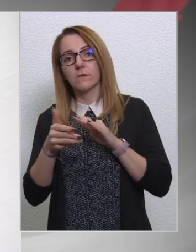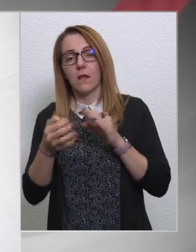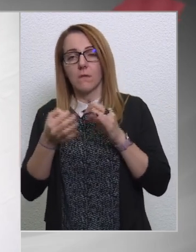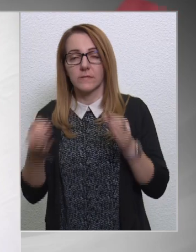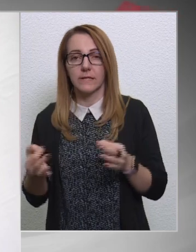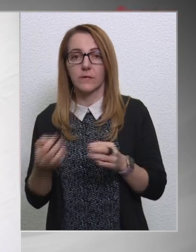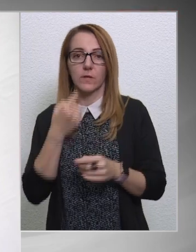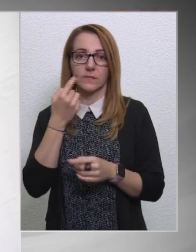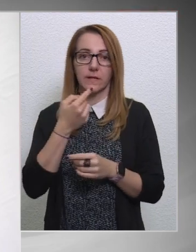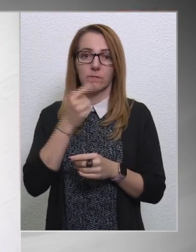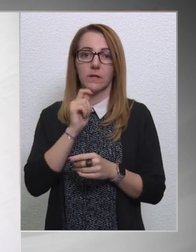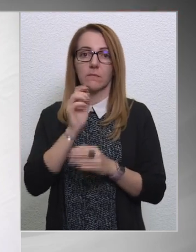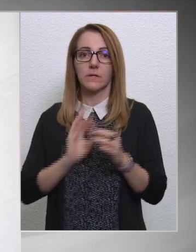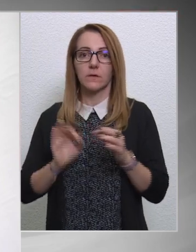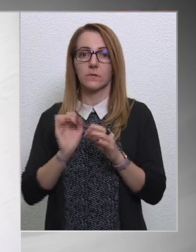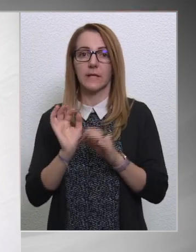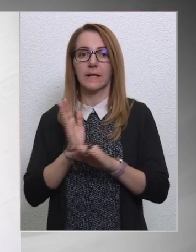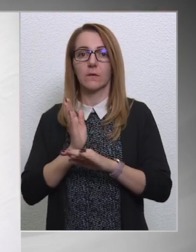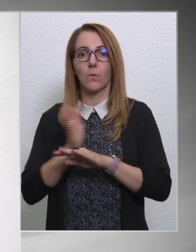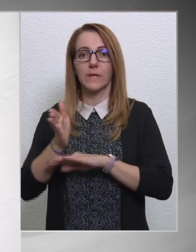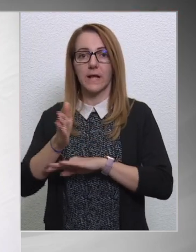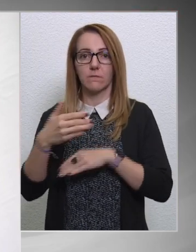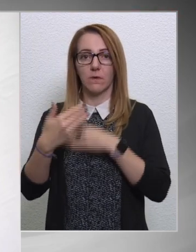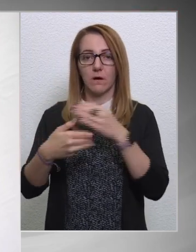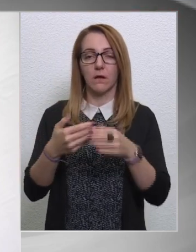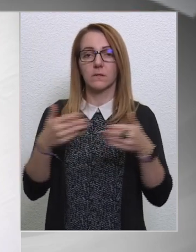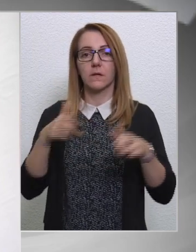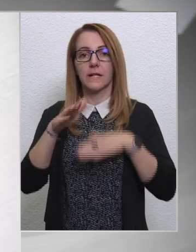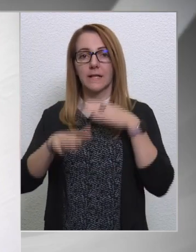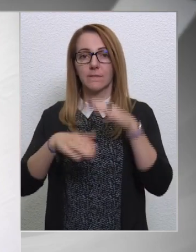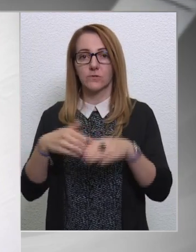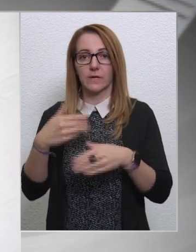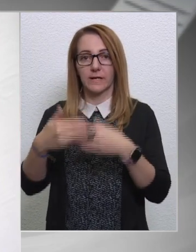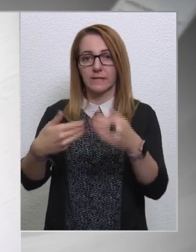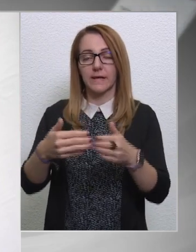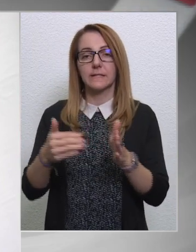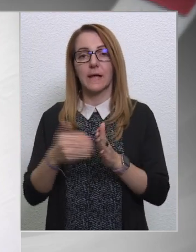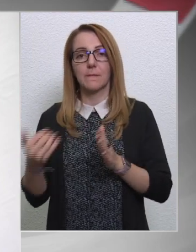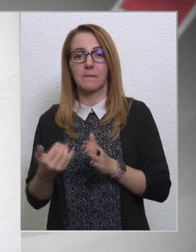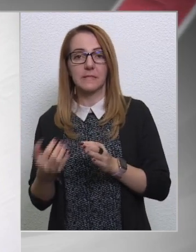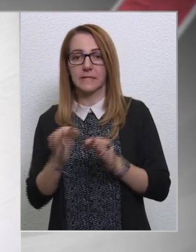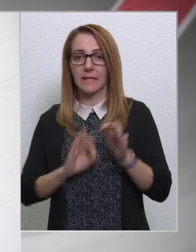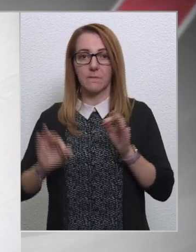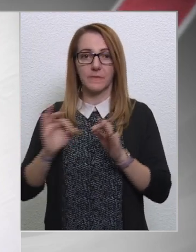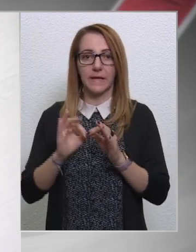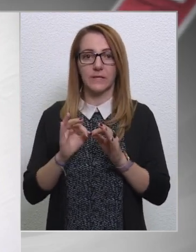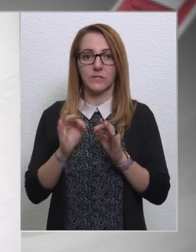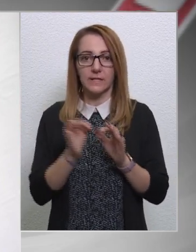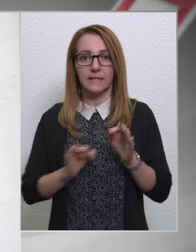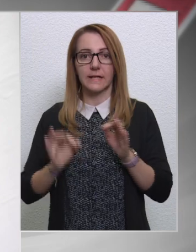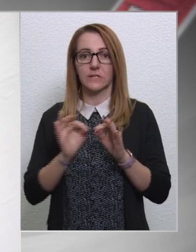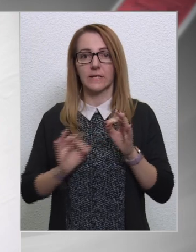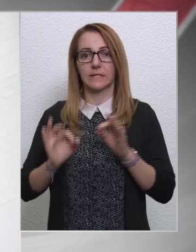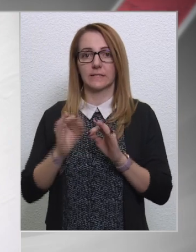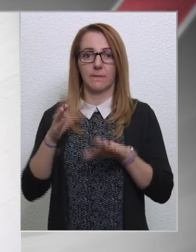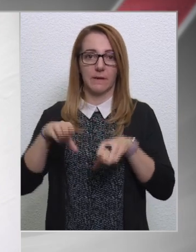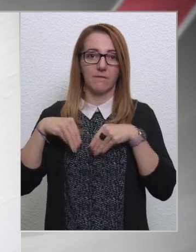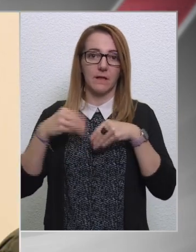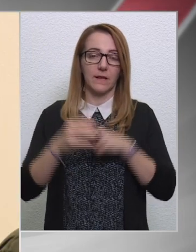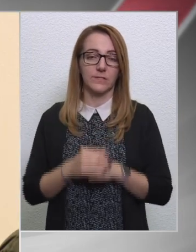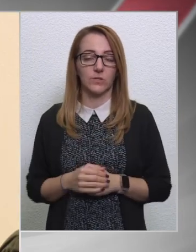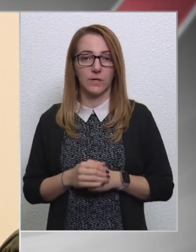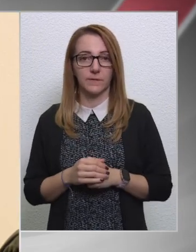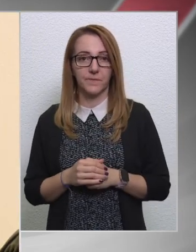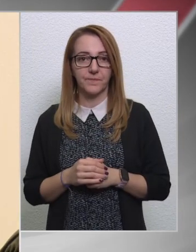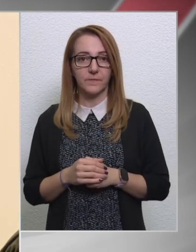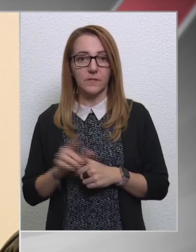nem, hogy azt mondhassa, hogy Magyarország jó irányba ment, nagy lépéseket tett előre, de még mindig nem teljes tette teljes egészében a vállalásai. Ugye